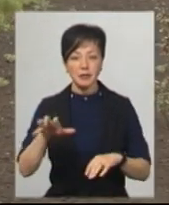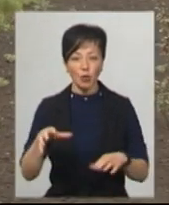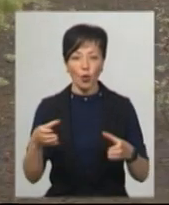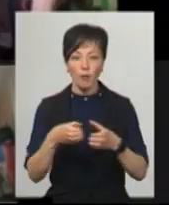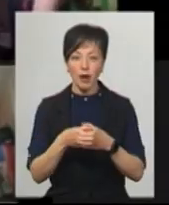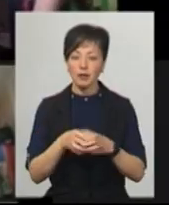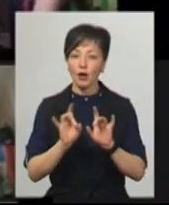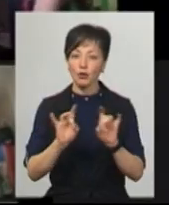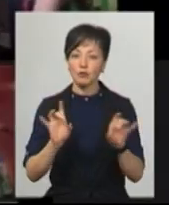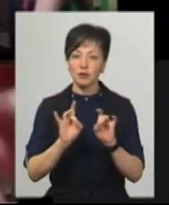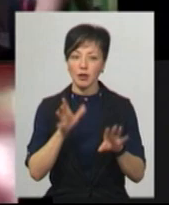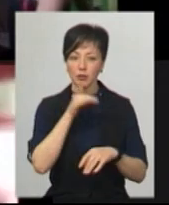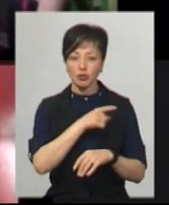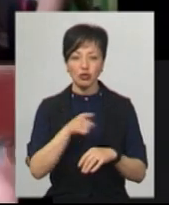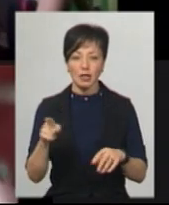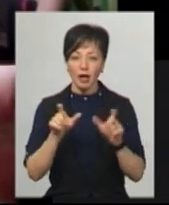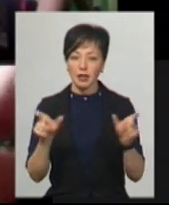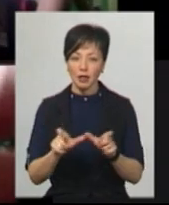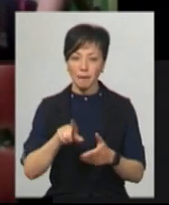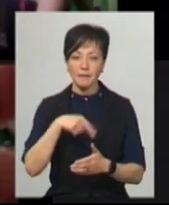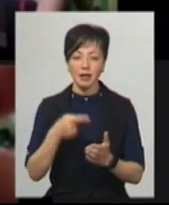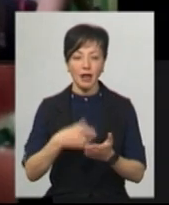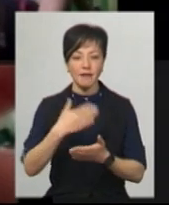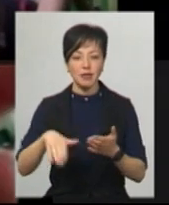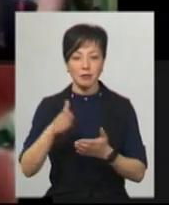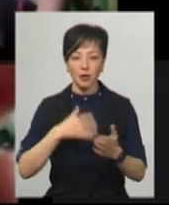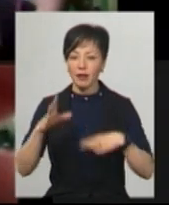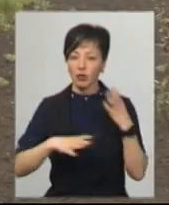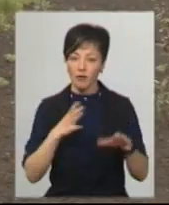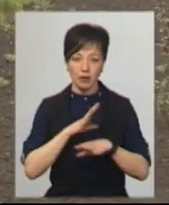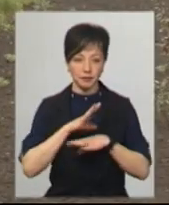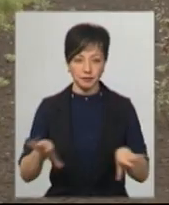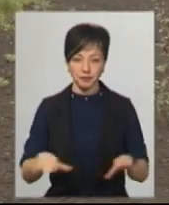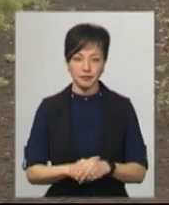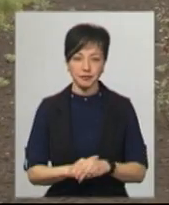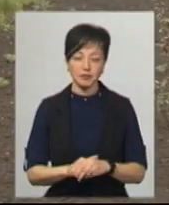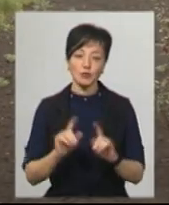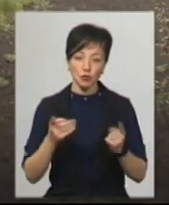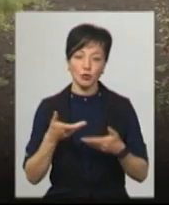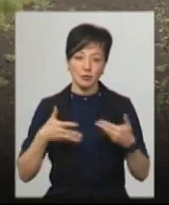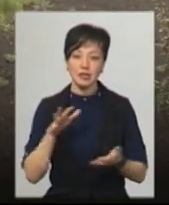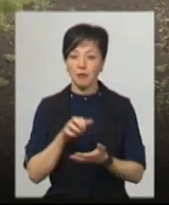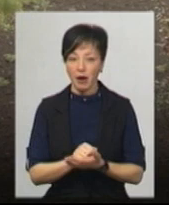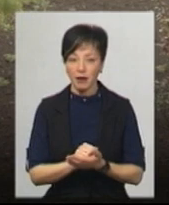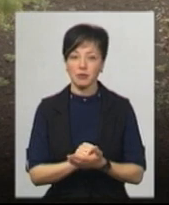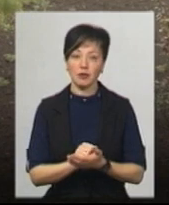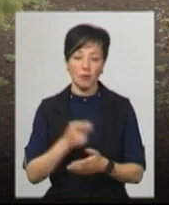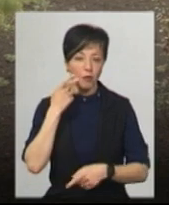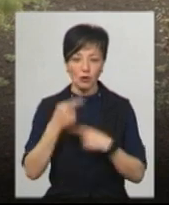Анна Шликова розповідає, під час карантину питання про відмінну тренування не стояло. Тому що ми займаємося на